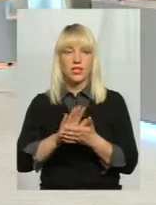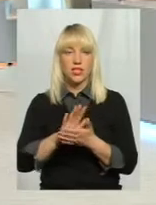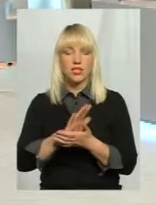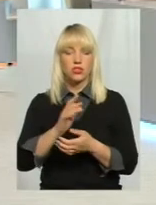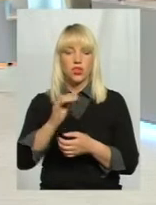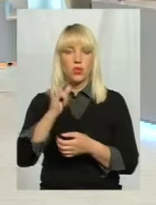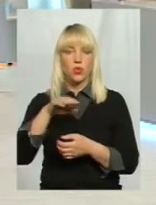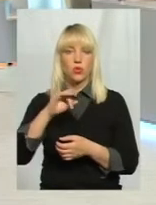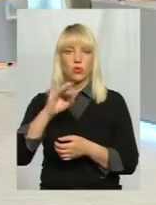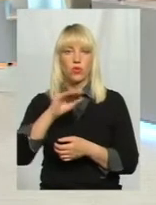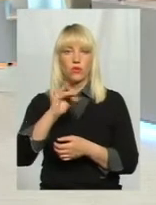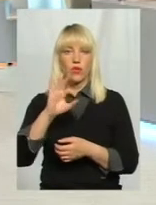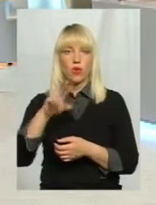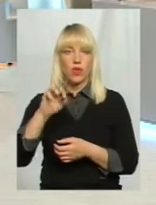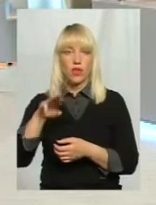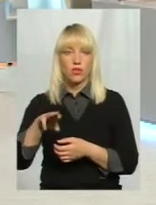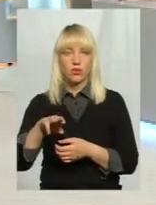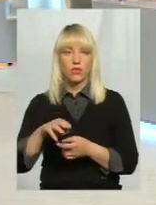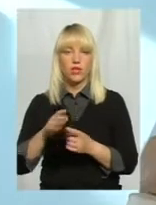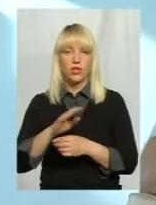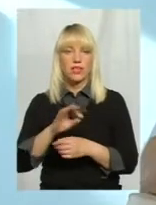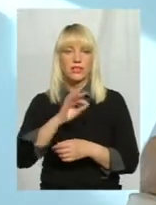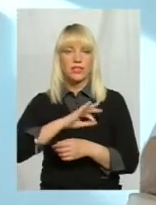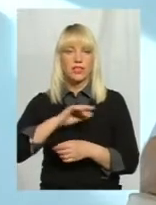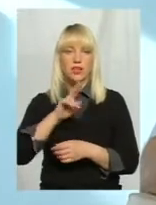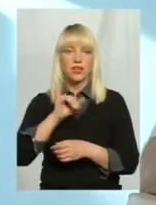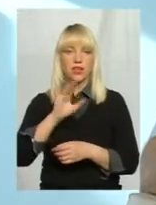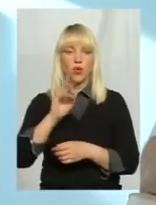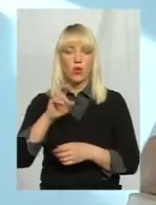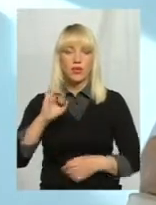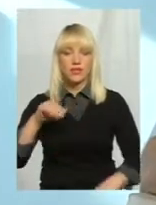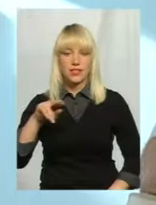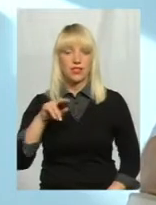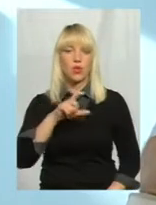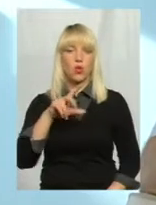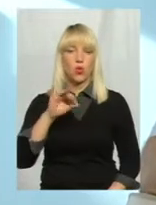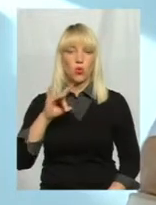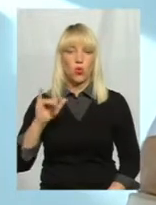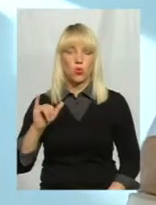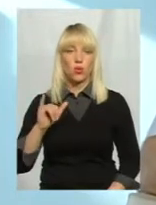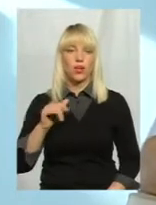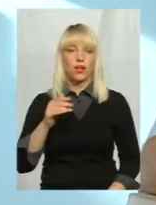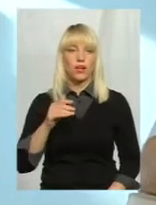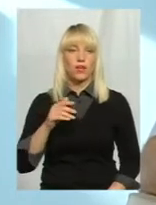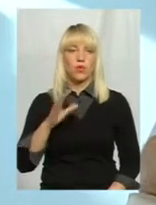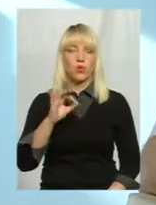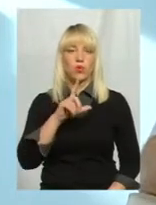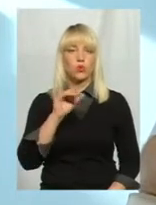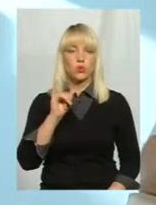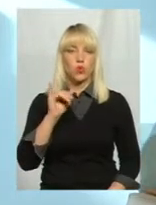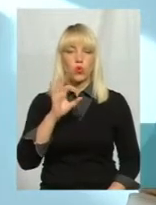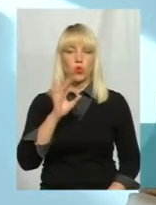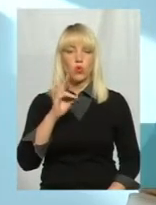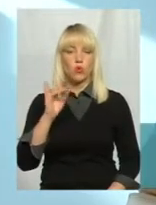ультрафіолетним випромінуванням, і є застосування діоксиду, хлору, і є озонування. Ви на підприємстві прораховували,